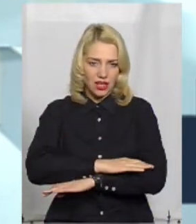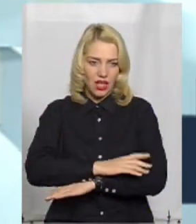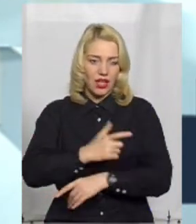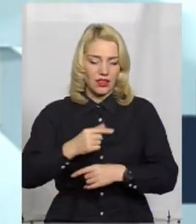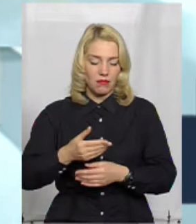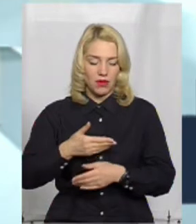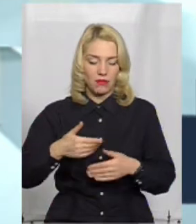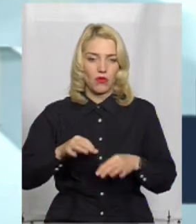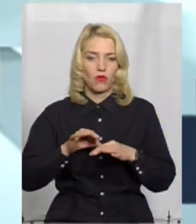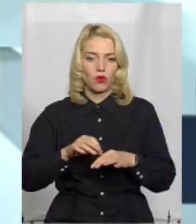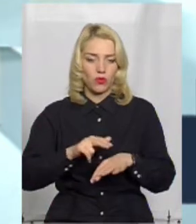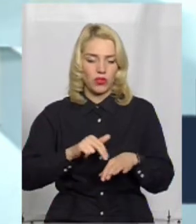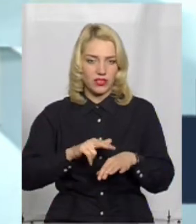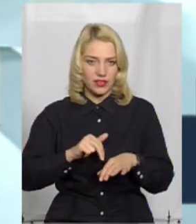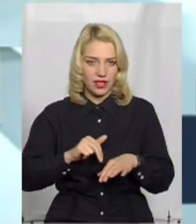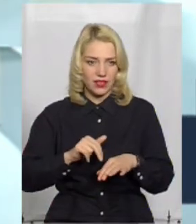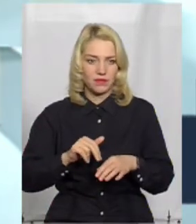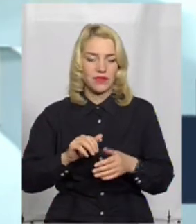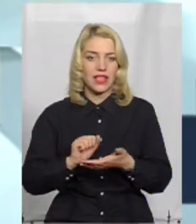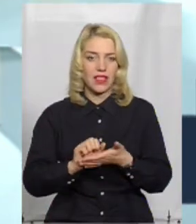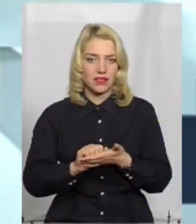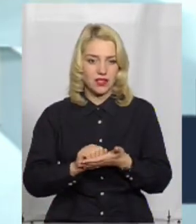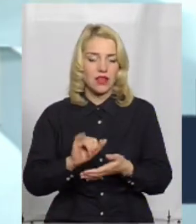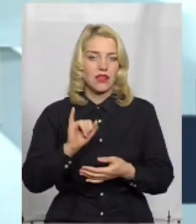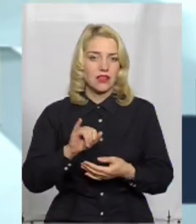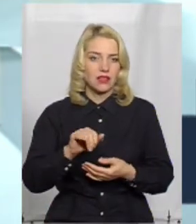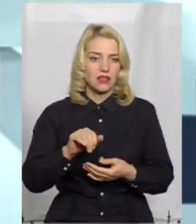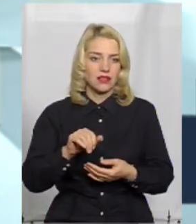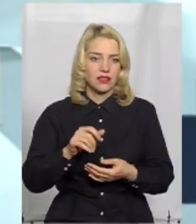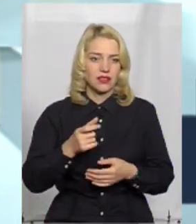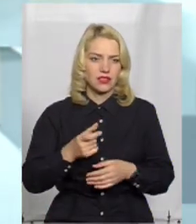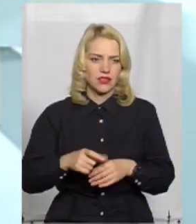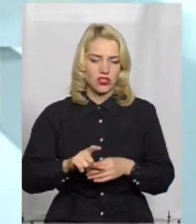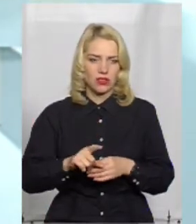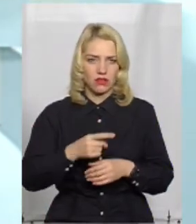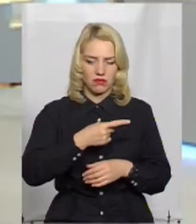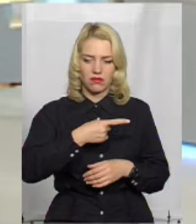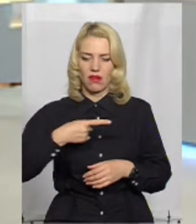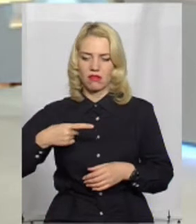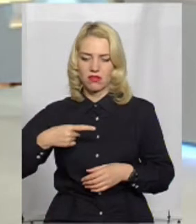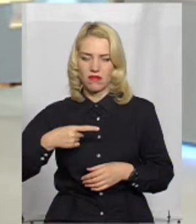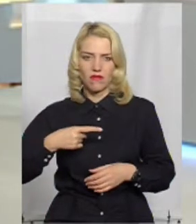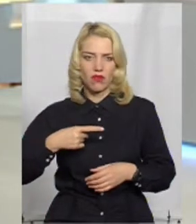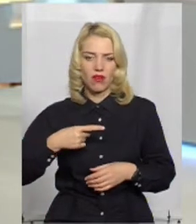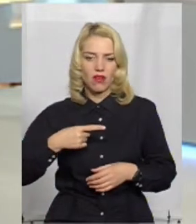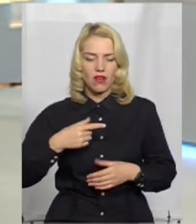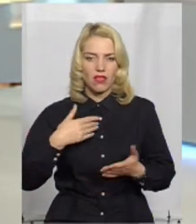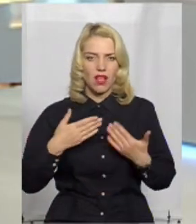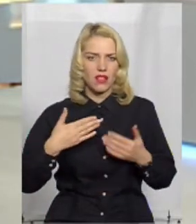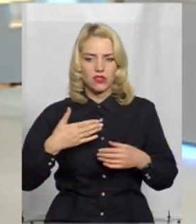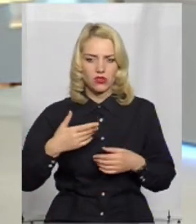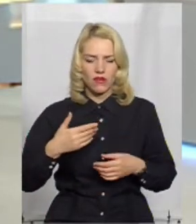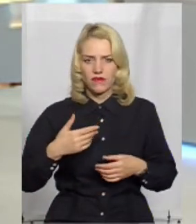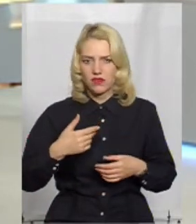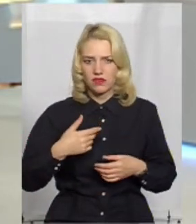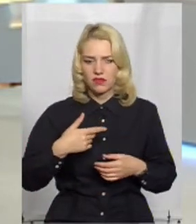і поліція проводила заняття ці, надзвичайно негативно налаштований. Скептично. Скептично. Він говорив